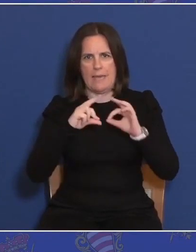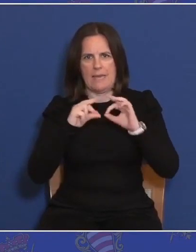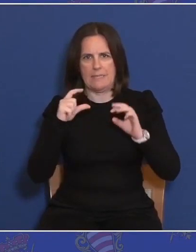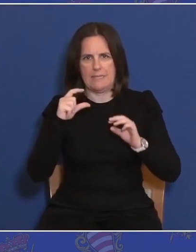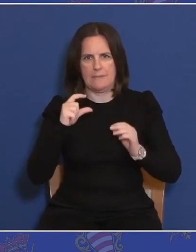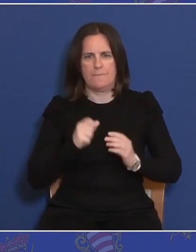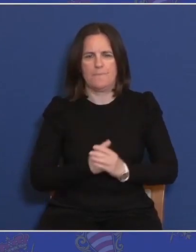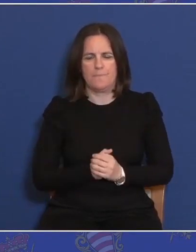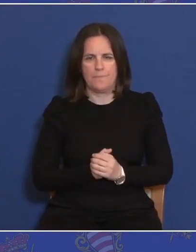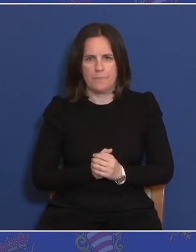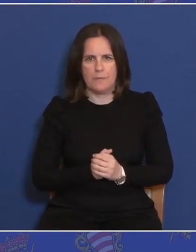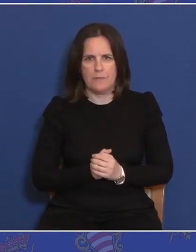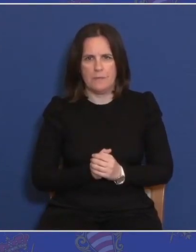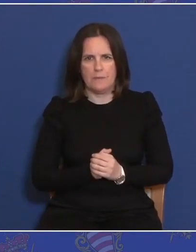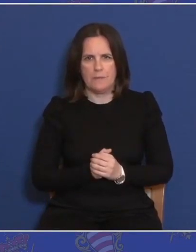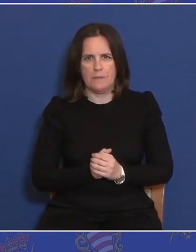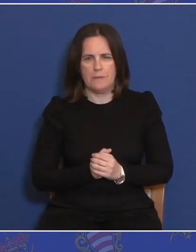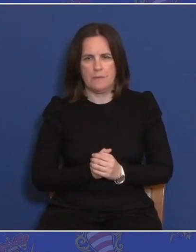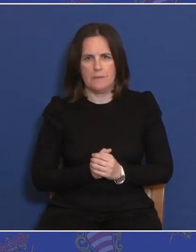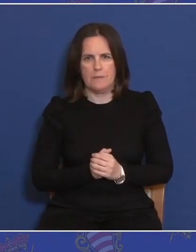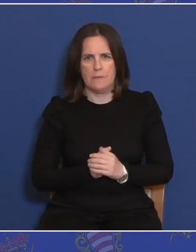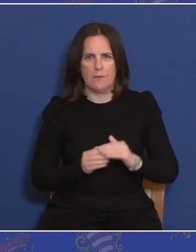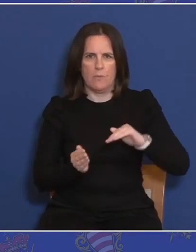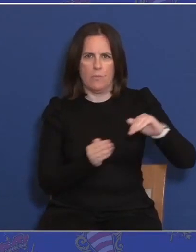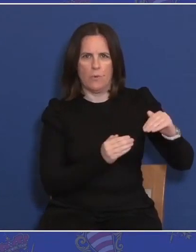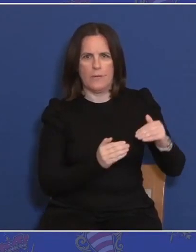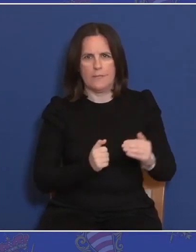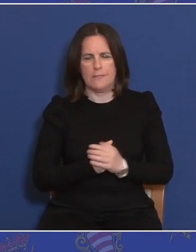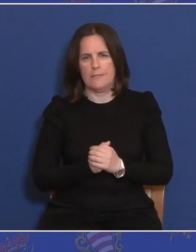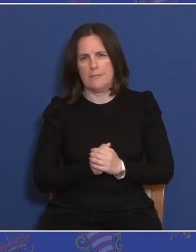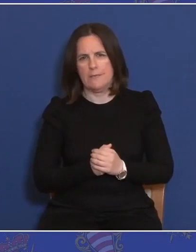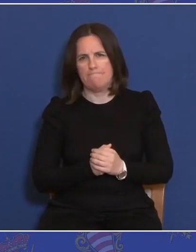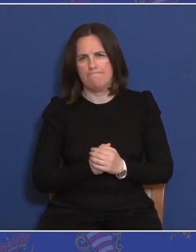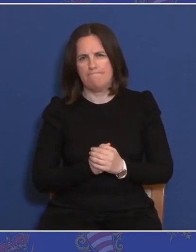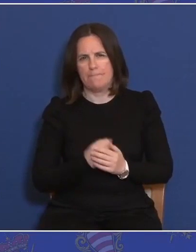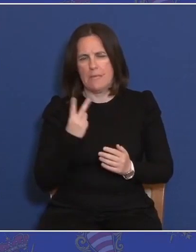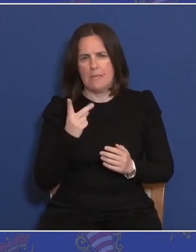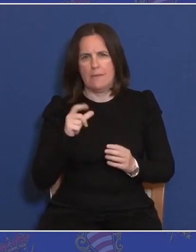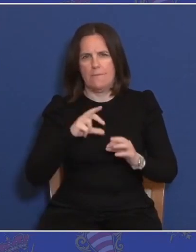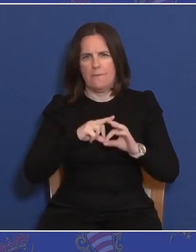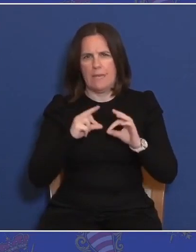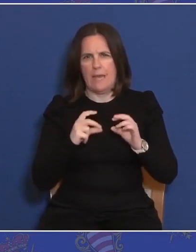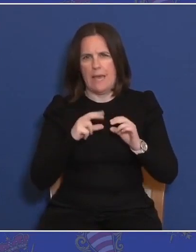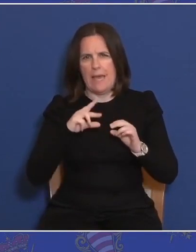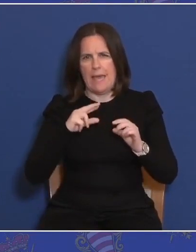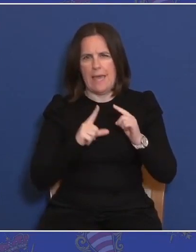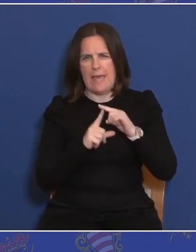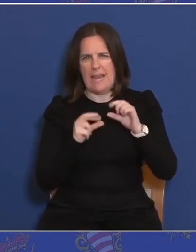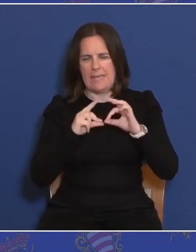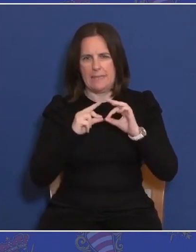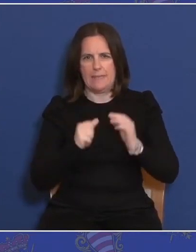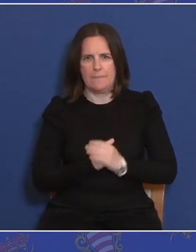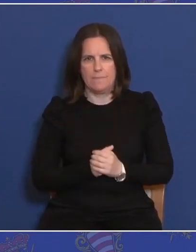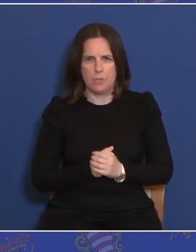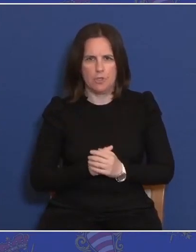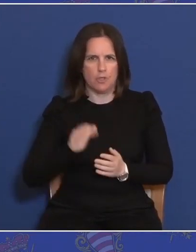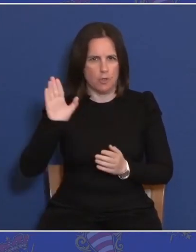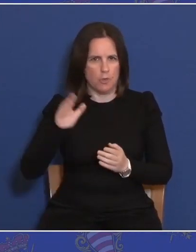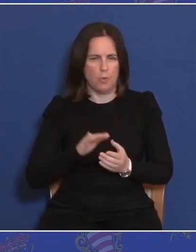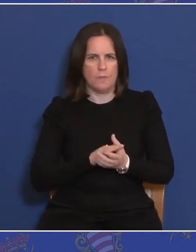smo vidjeli da ono podrušje, pored vile elite, oni skalini koji on započeo raditi, zahtijevaju